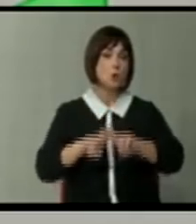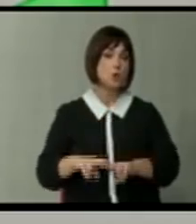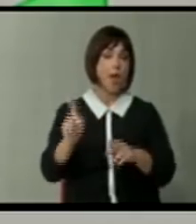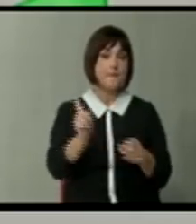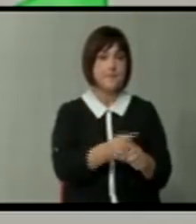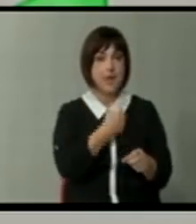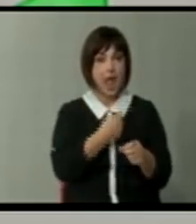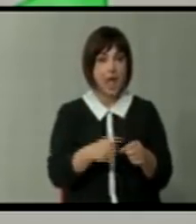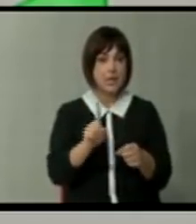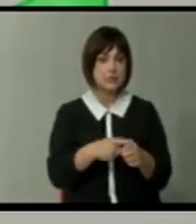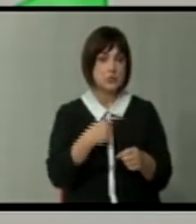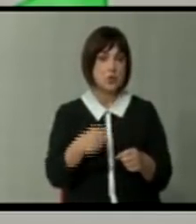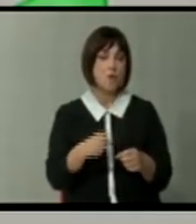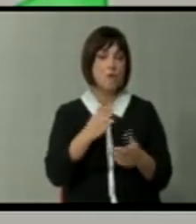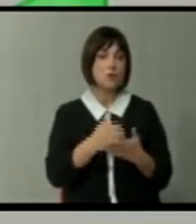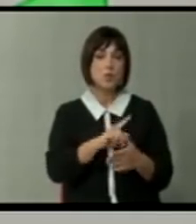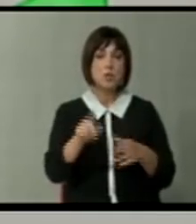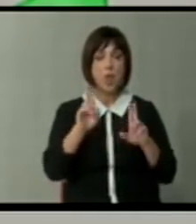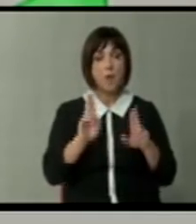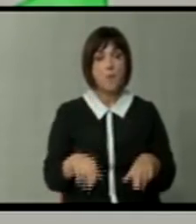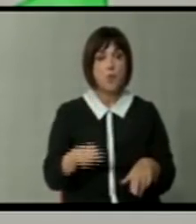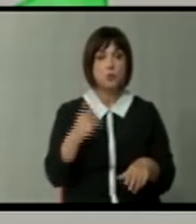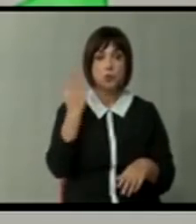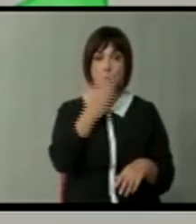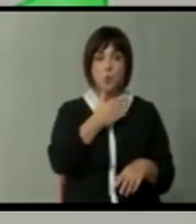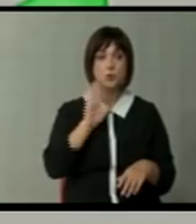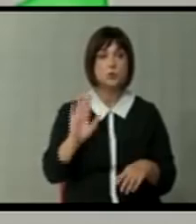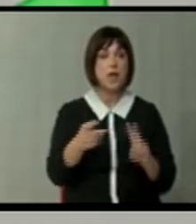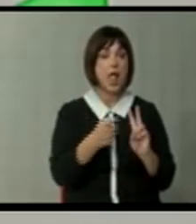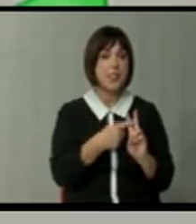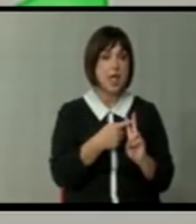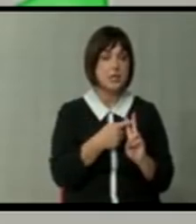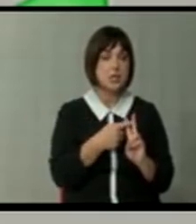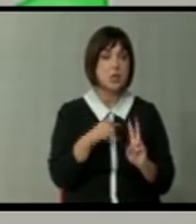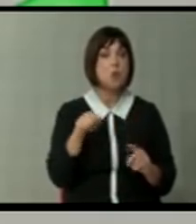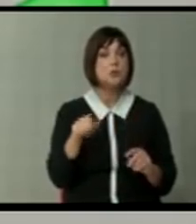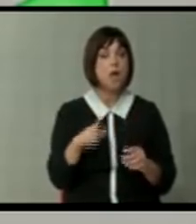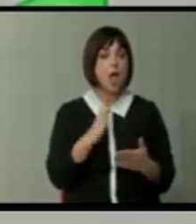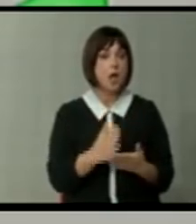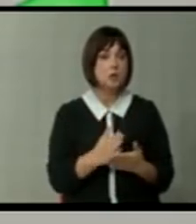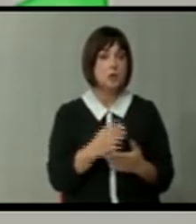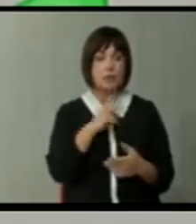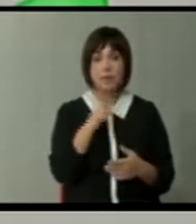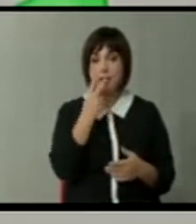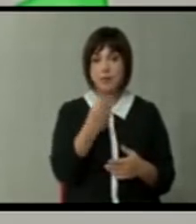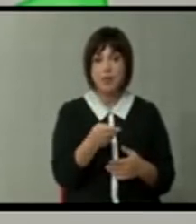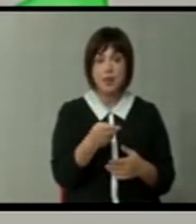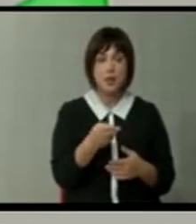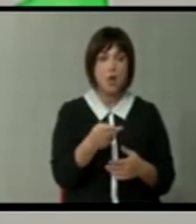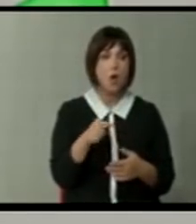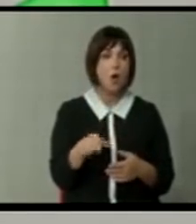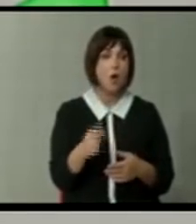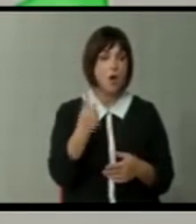празнина во однос на тоа што не може да се постига до страна на НАТО, така што не гледам дека тој